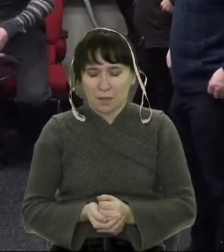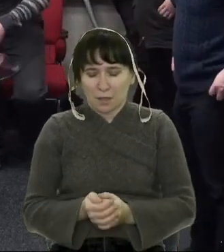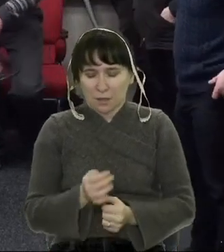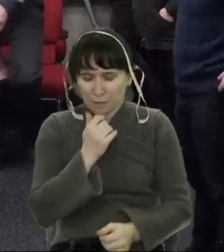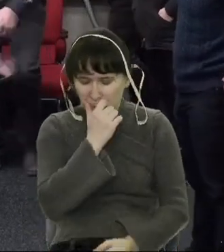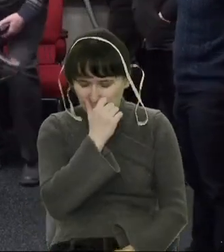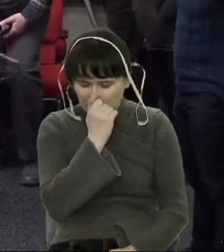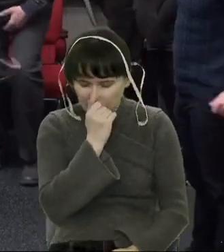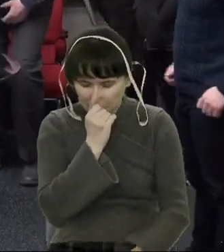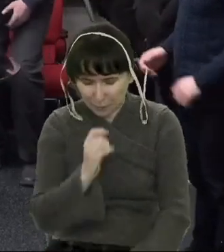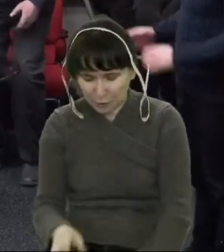Тобі за Твоє Слово, Господь.